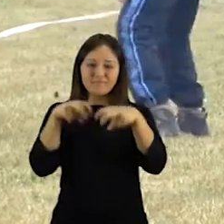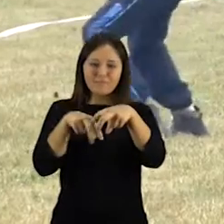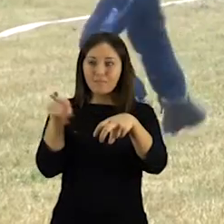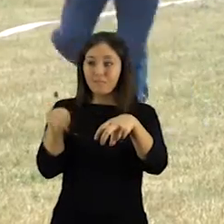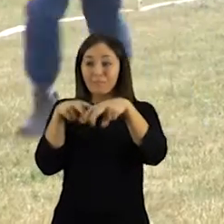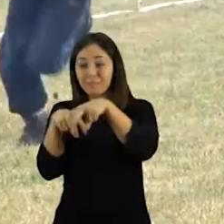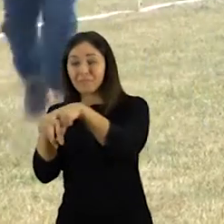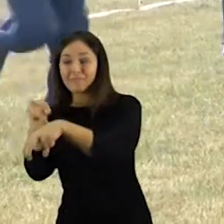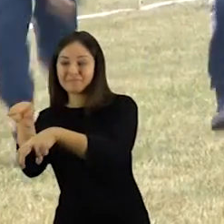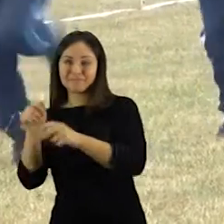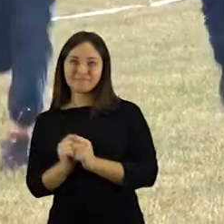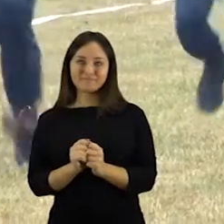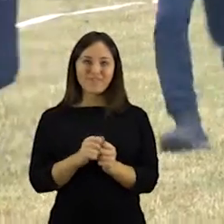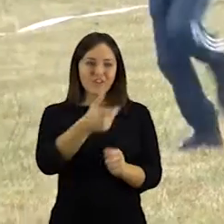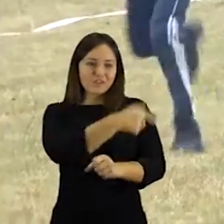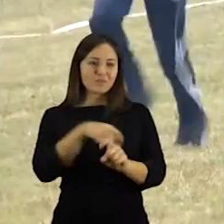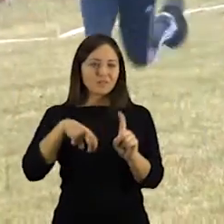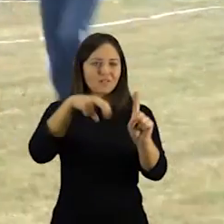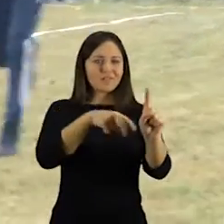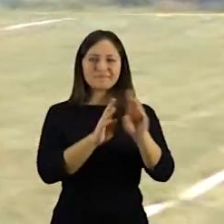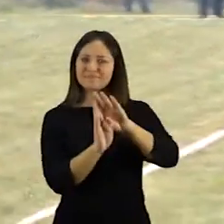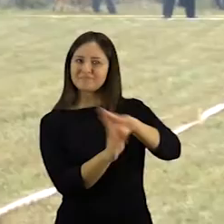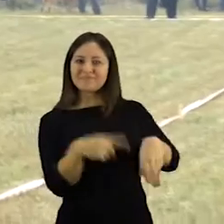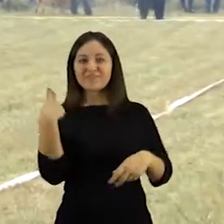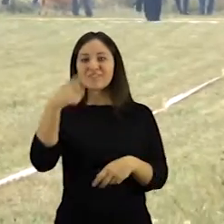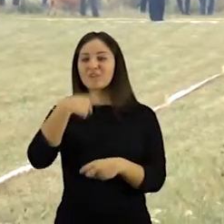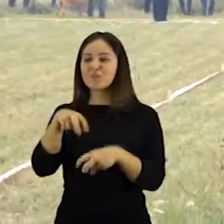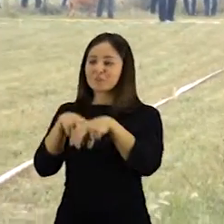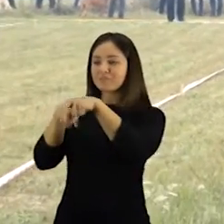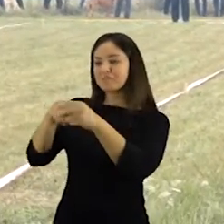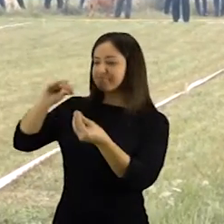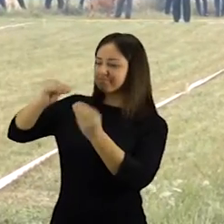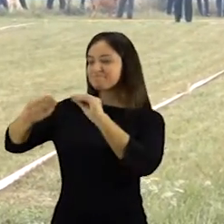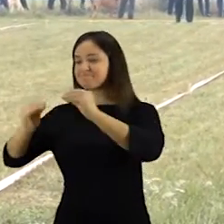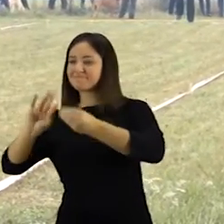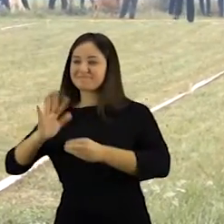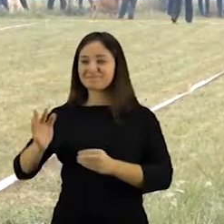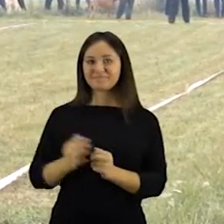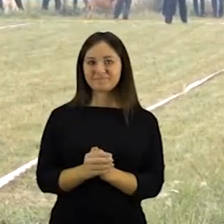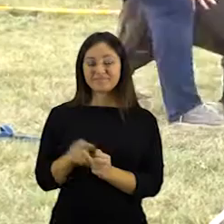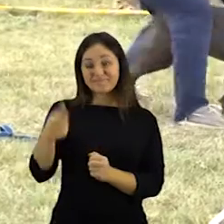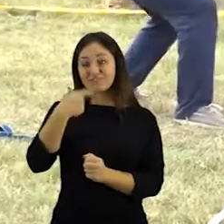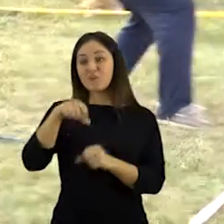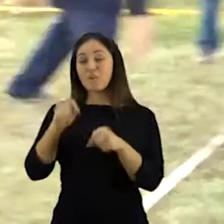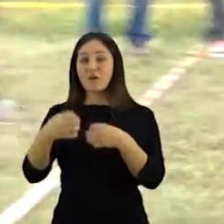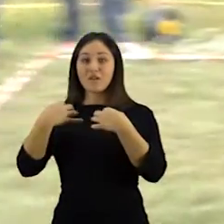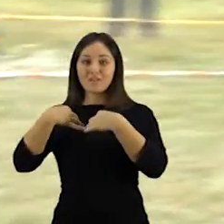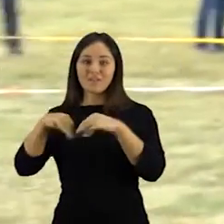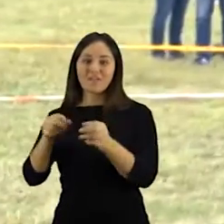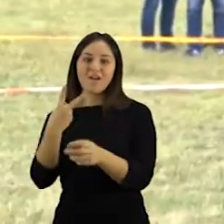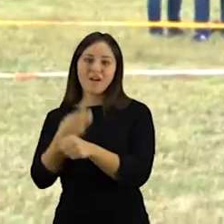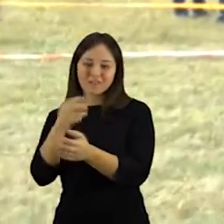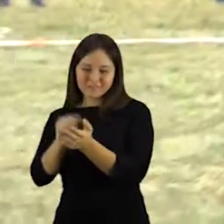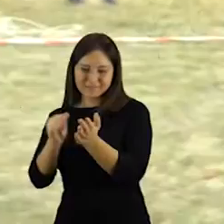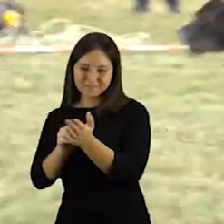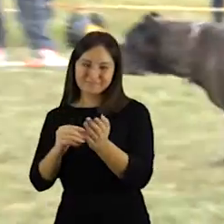skanėstą, buvo svarbiau savi reikalai. Po pievą palaigyti ar pabendrauti su gentainiais. Nedėmėsingiam sportininkams buvo